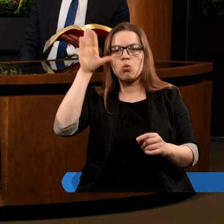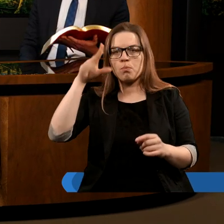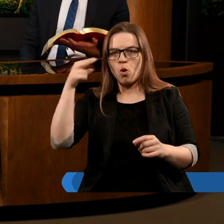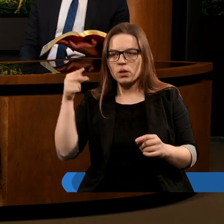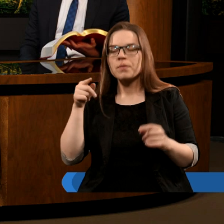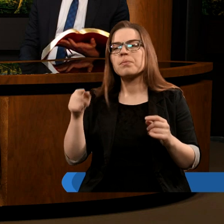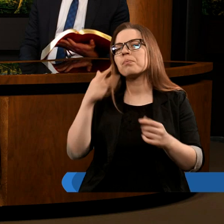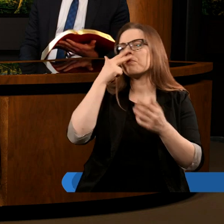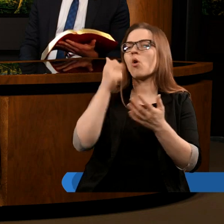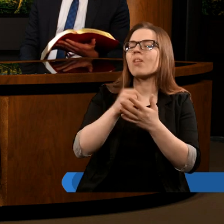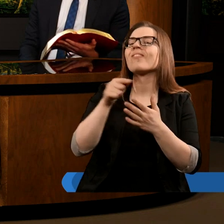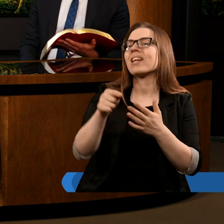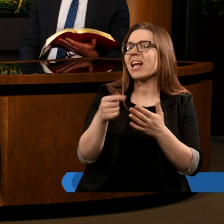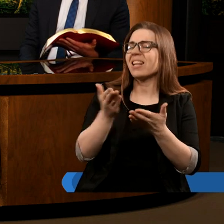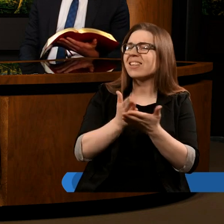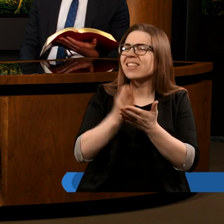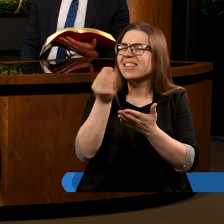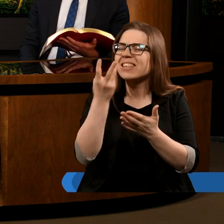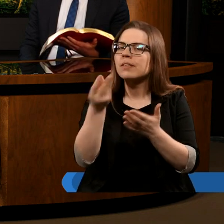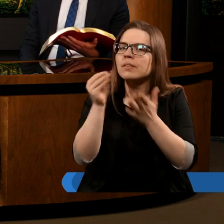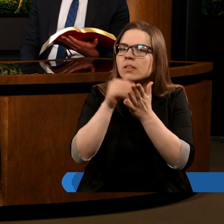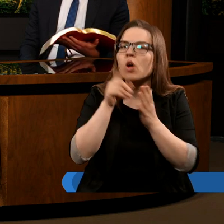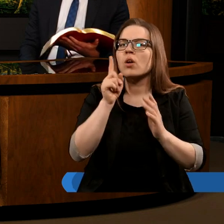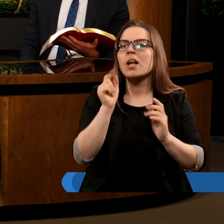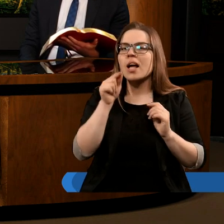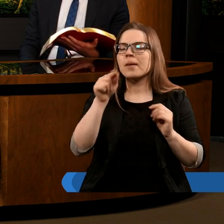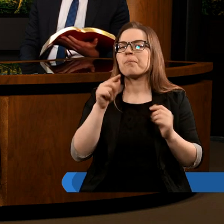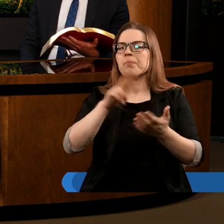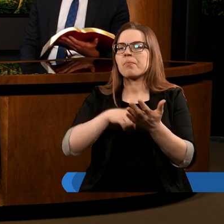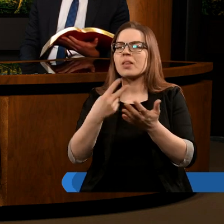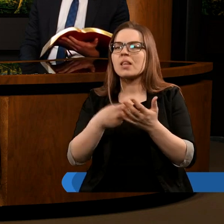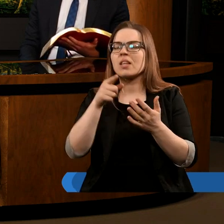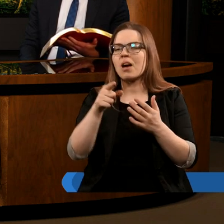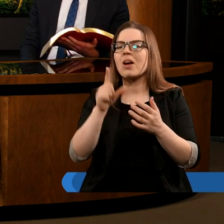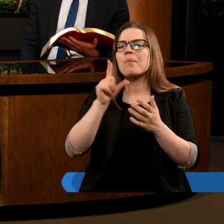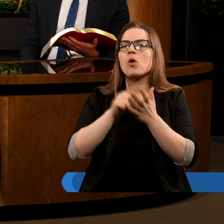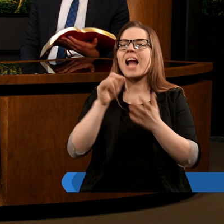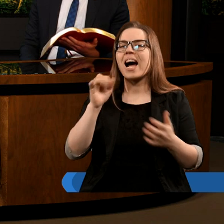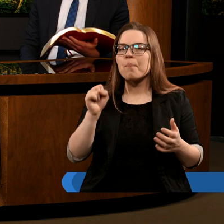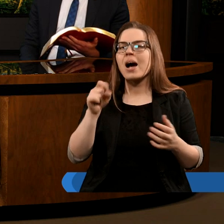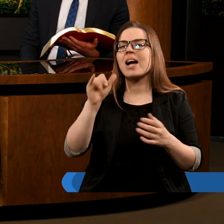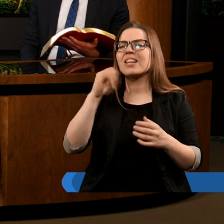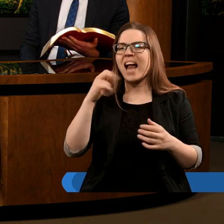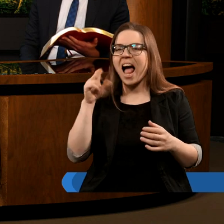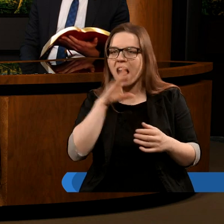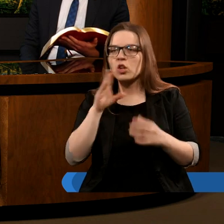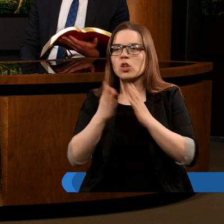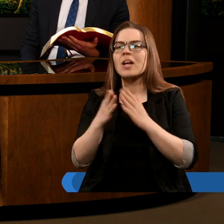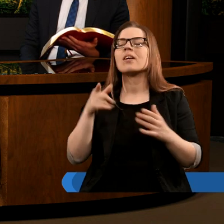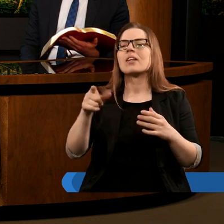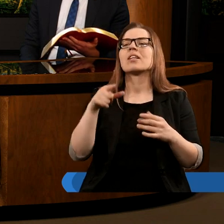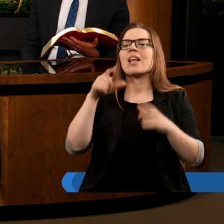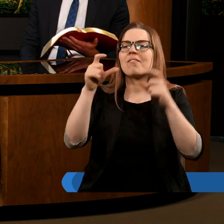Może na potwierdzenie, tylko chciałbym przeczytać z przykładu Piotra Zaremby, Księga Izajasza, rozdział